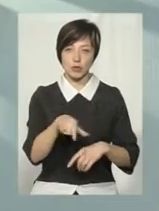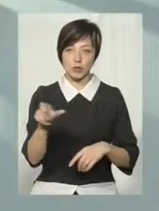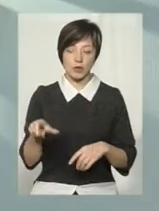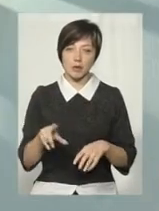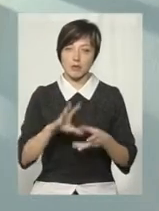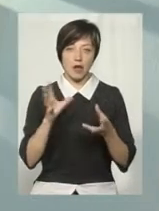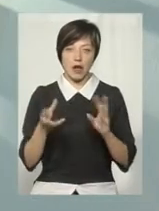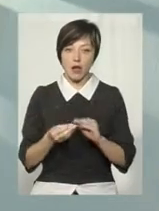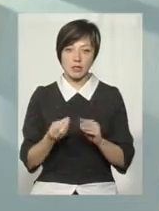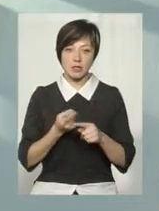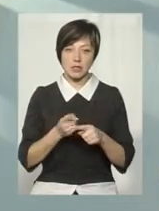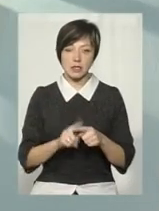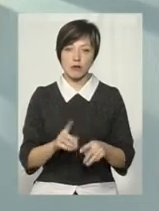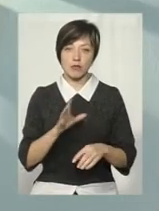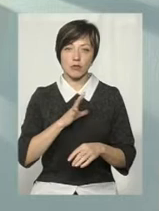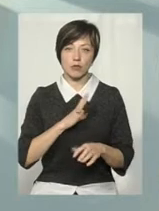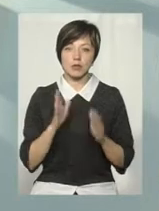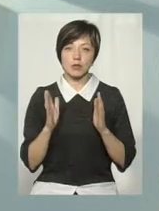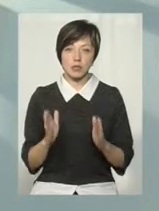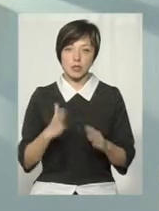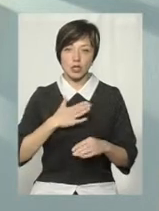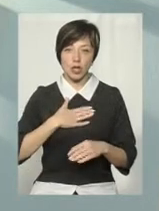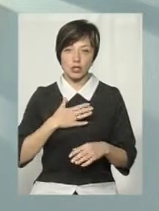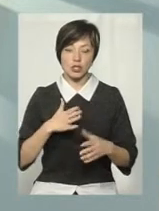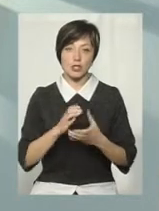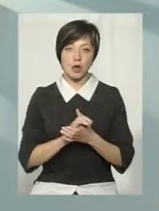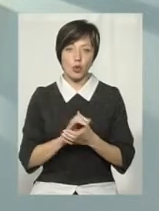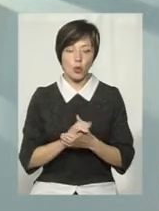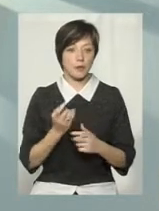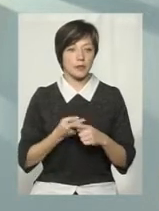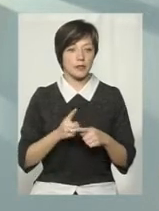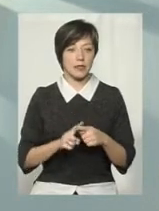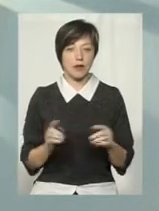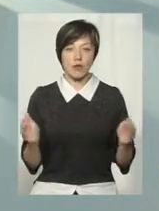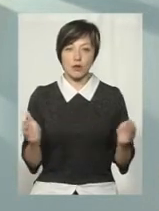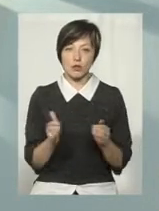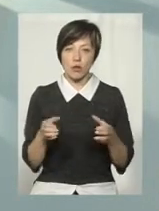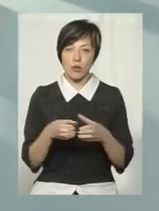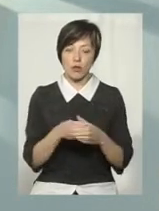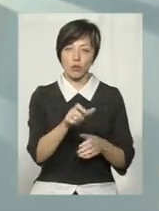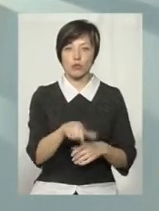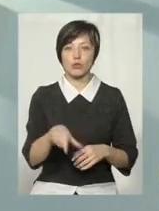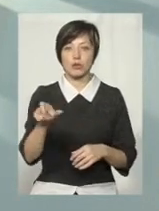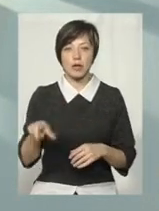загальному, в загальному це були наші знайомі, тобто це було таке вузьке коло людей.